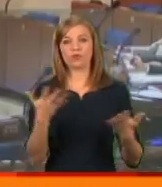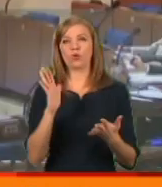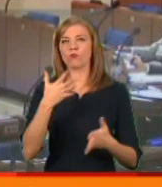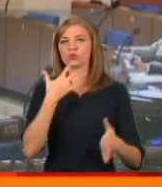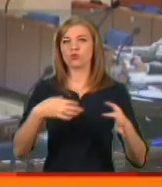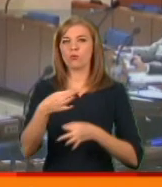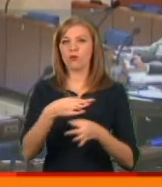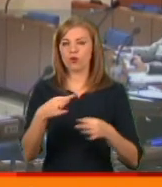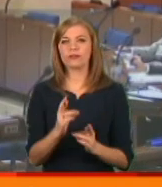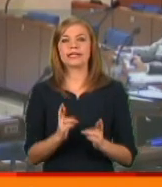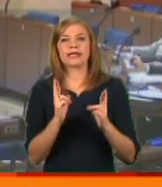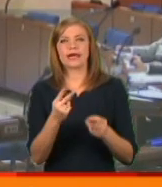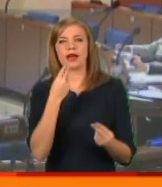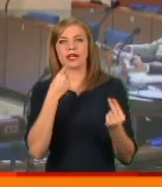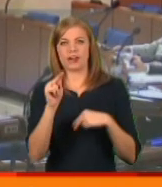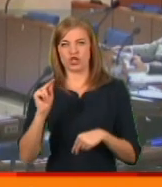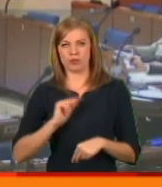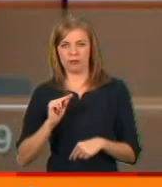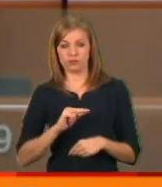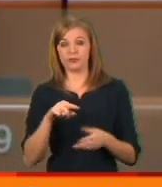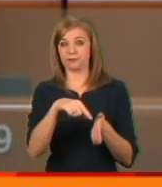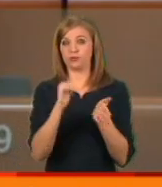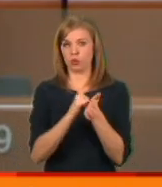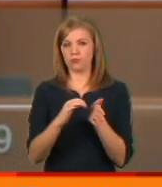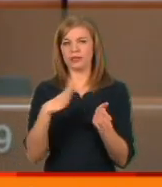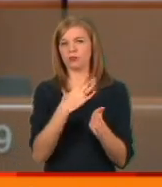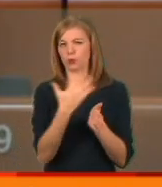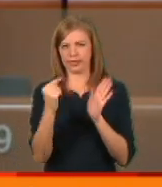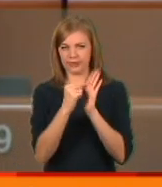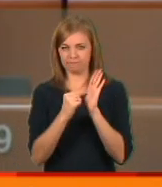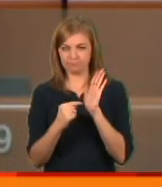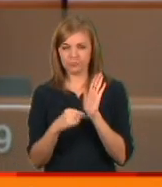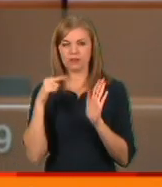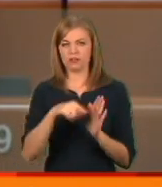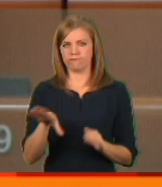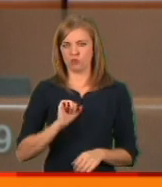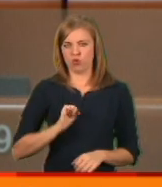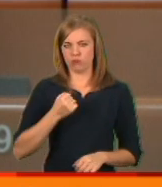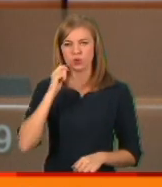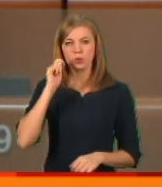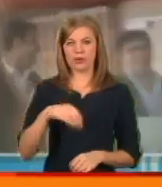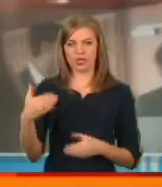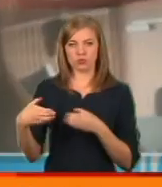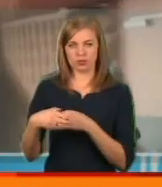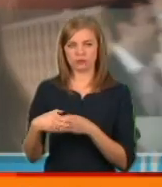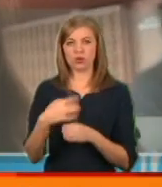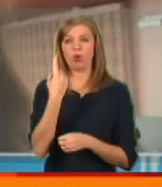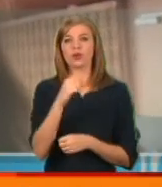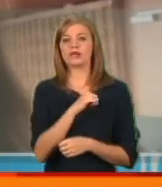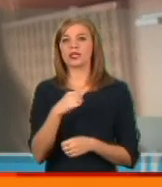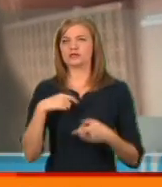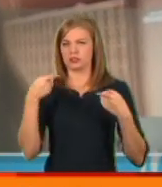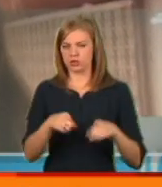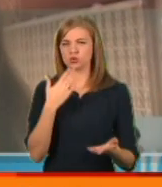обговорюватимуть, як їй краще працювати. У документі було кілька пунктів, які обурили українську делегацію. Одне з них